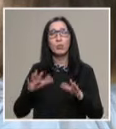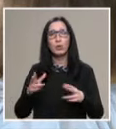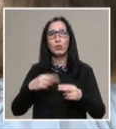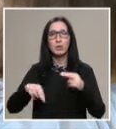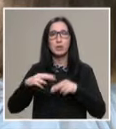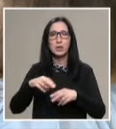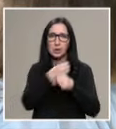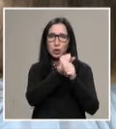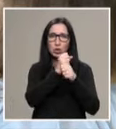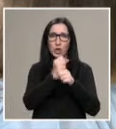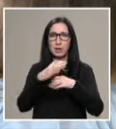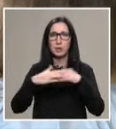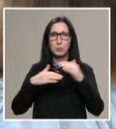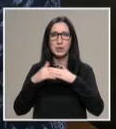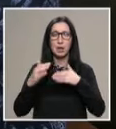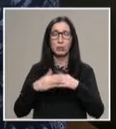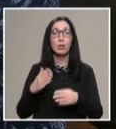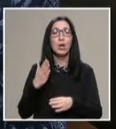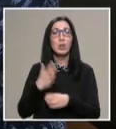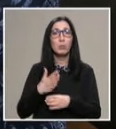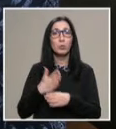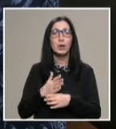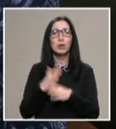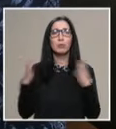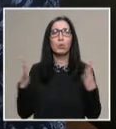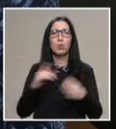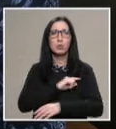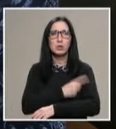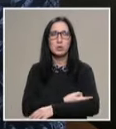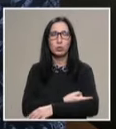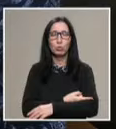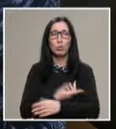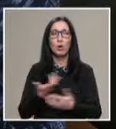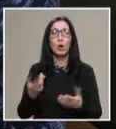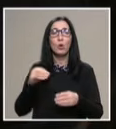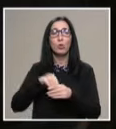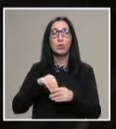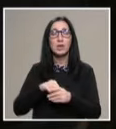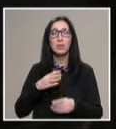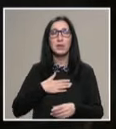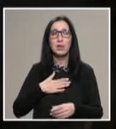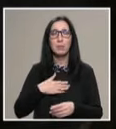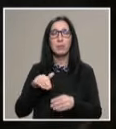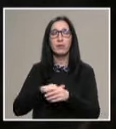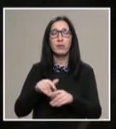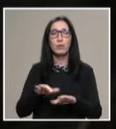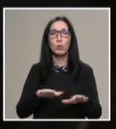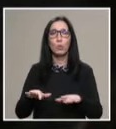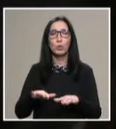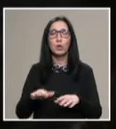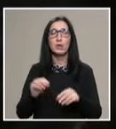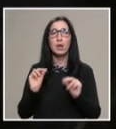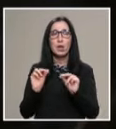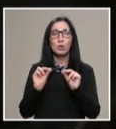специалности, като напоследък много силно участие имаме в компютърни